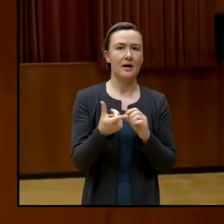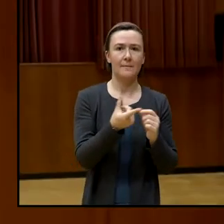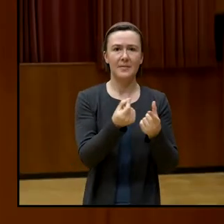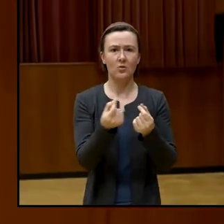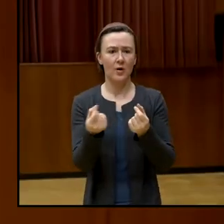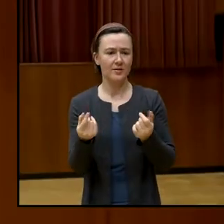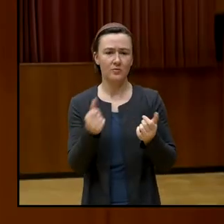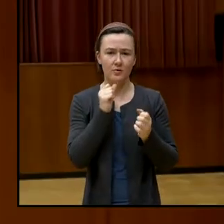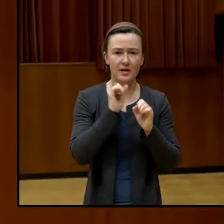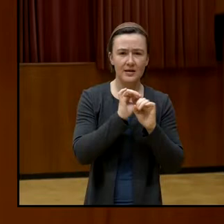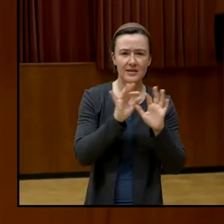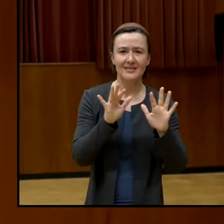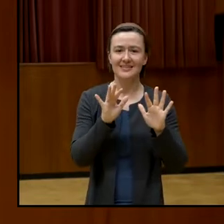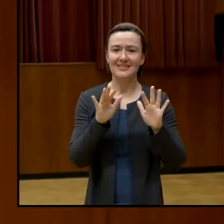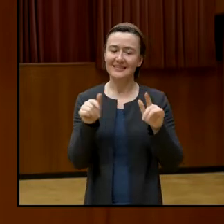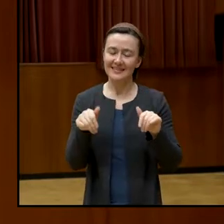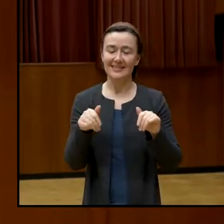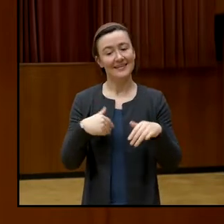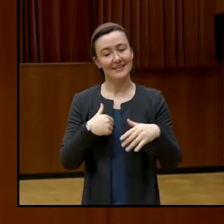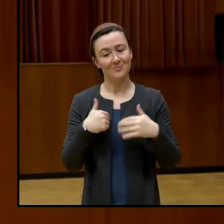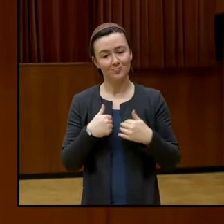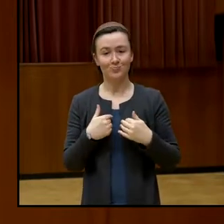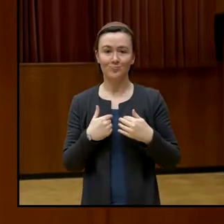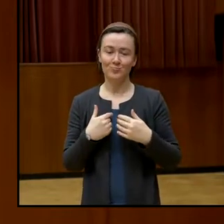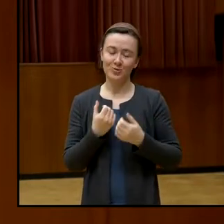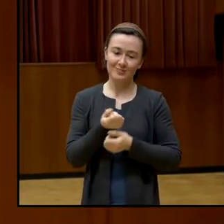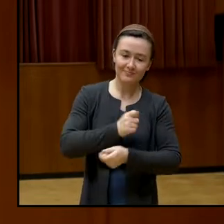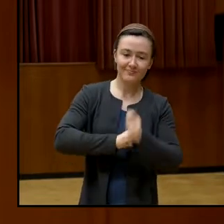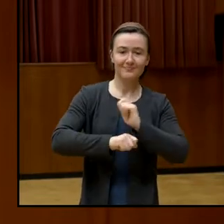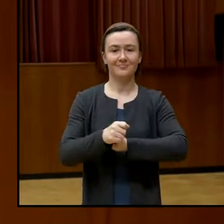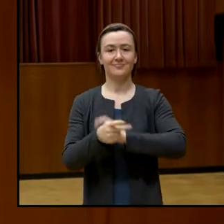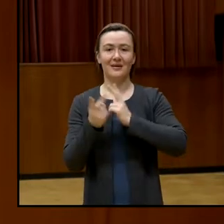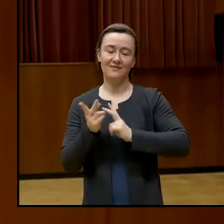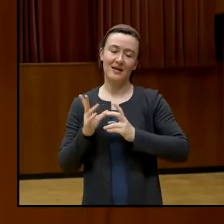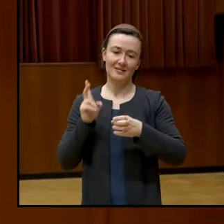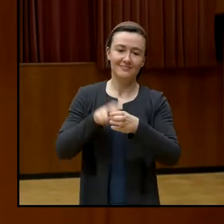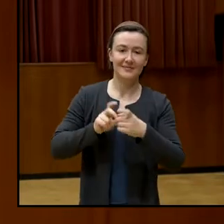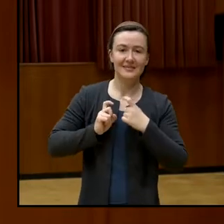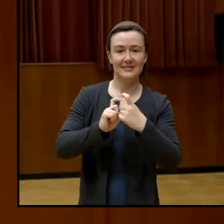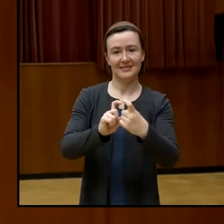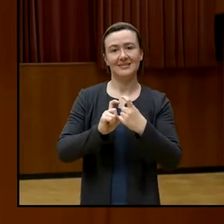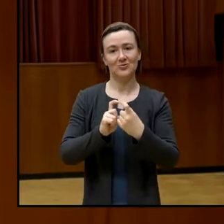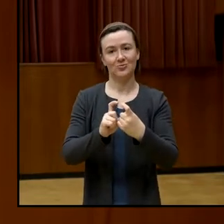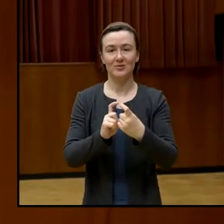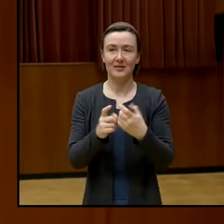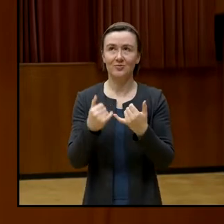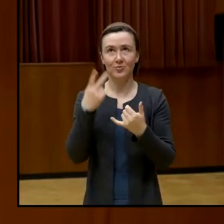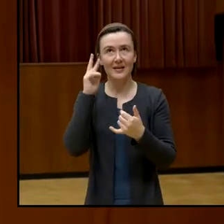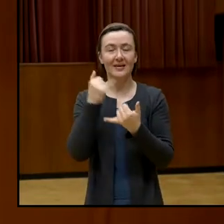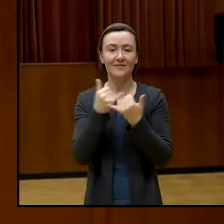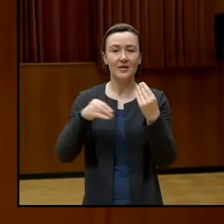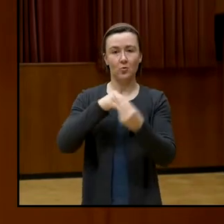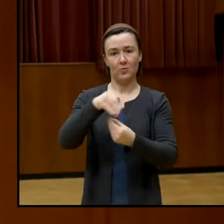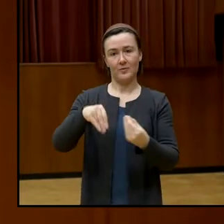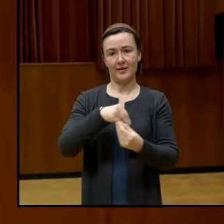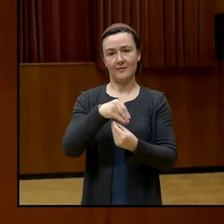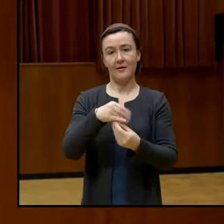Aushandlungsprozessen immer eingeschrieben sind, auch stellt und damit umgeht. Und vielleicht können wir dann später auch nochmal ein bisschen darüber sprechen, was das dann